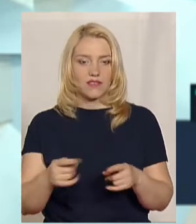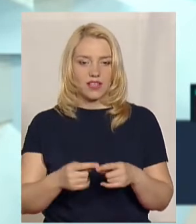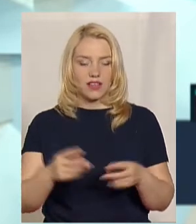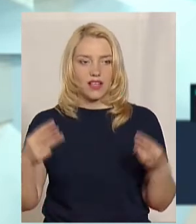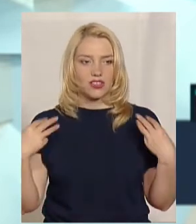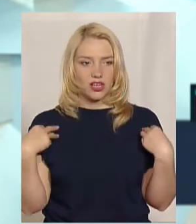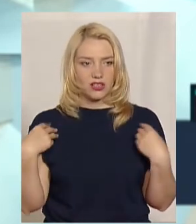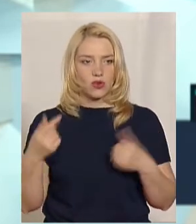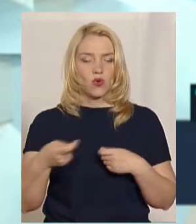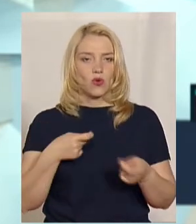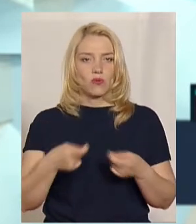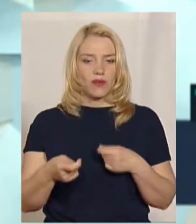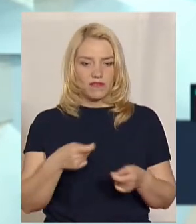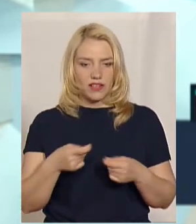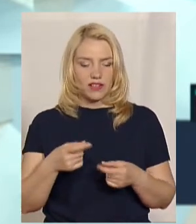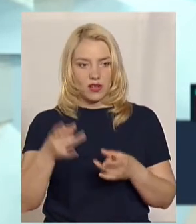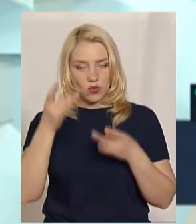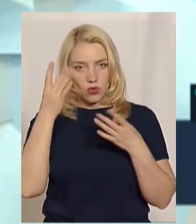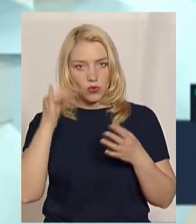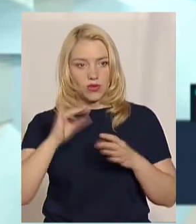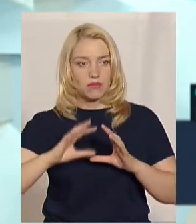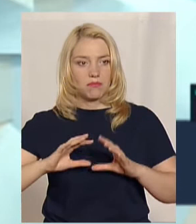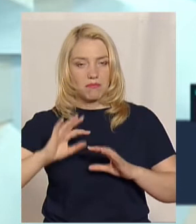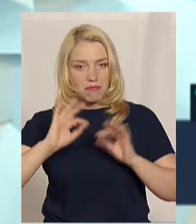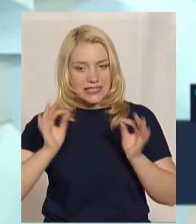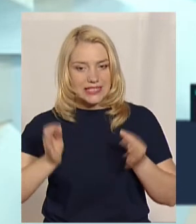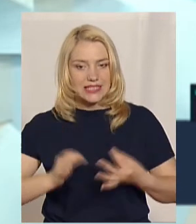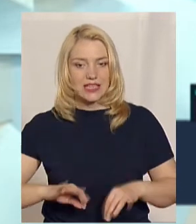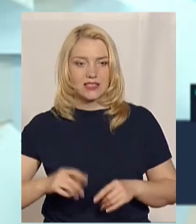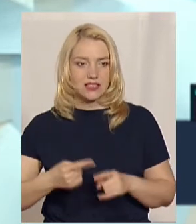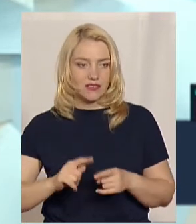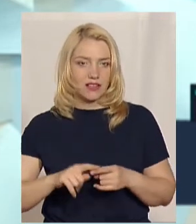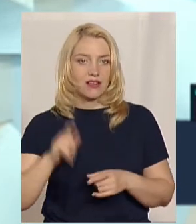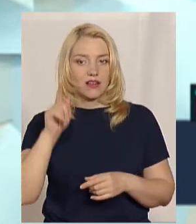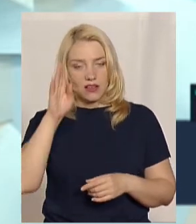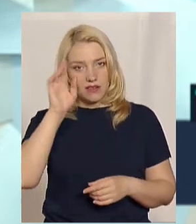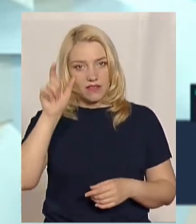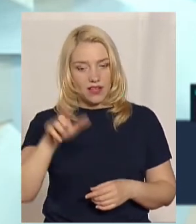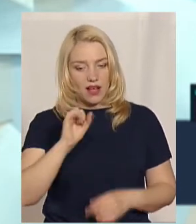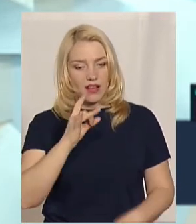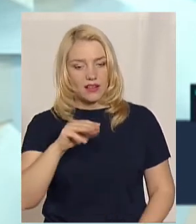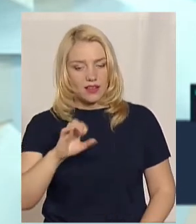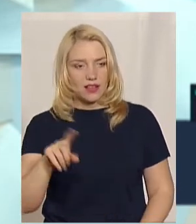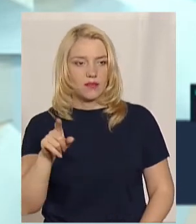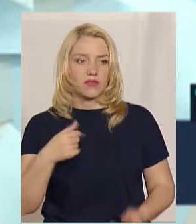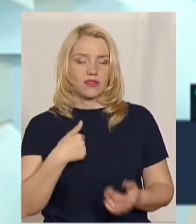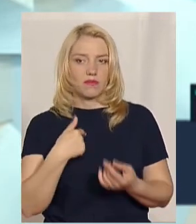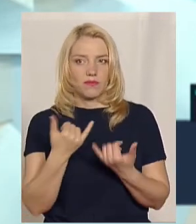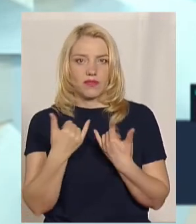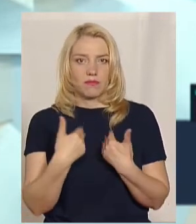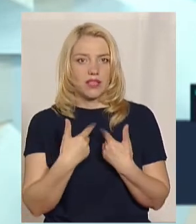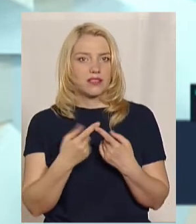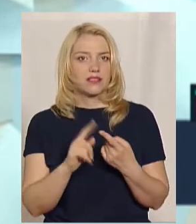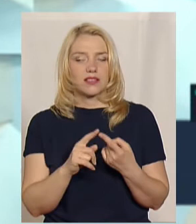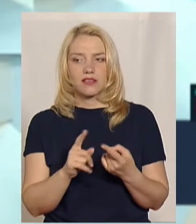мистецтва Артем Ромасюков. Це була його, як на мене, геніальна ідея, бо люди засумували за такими якимись